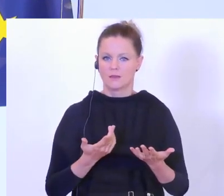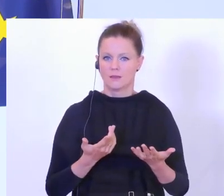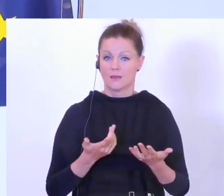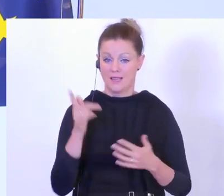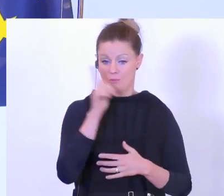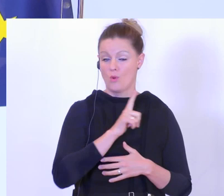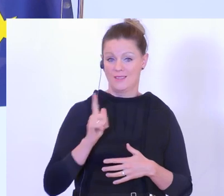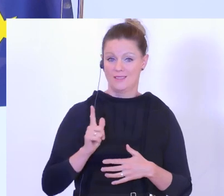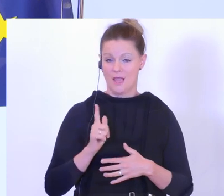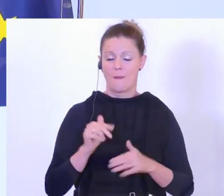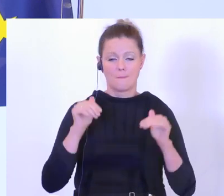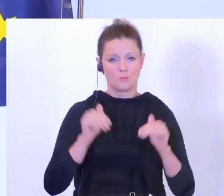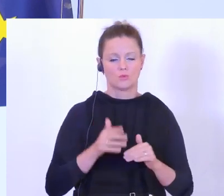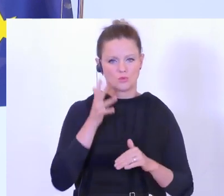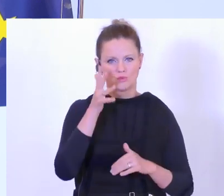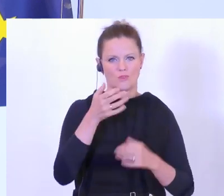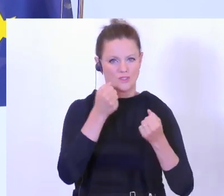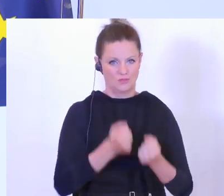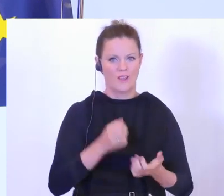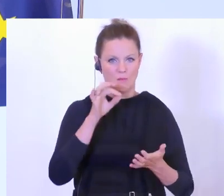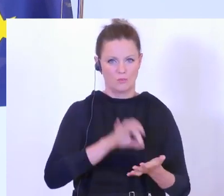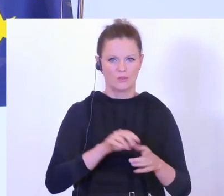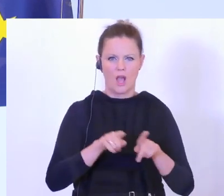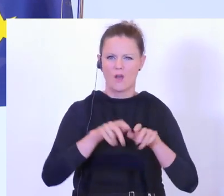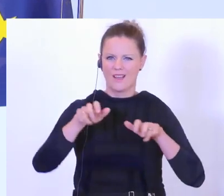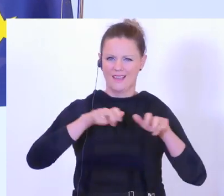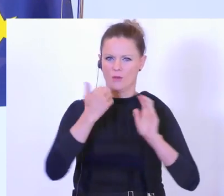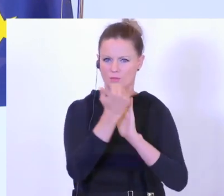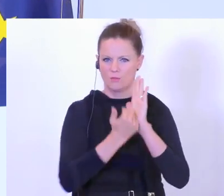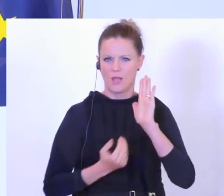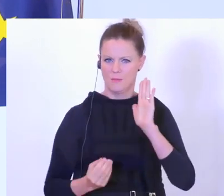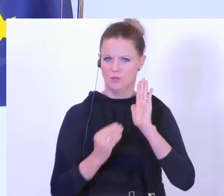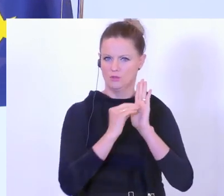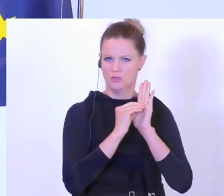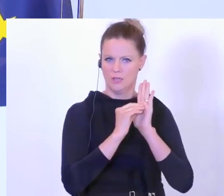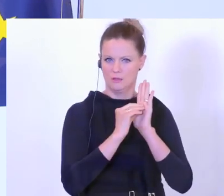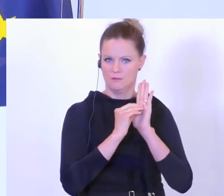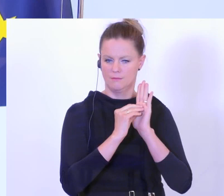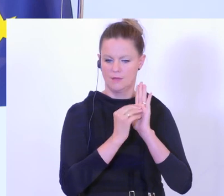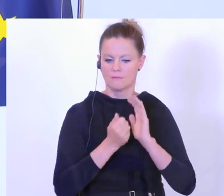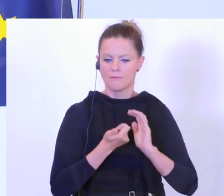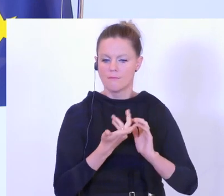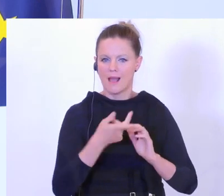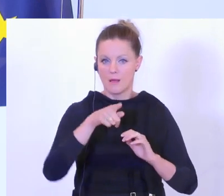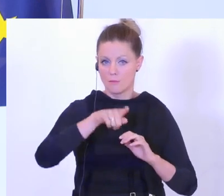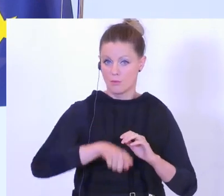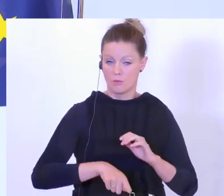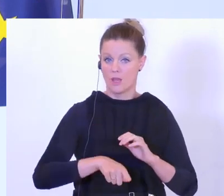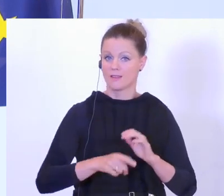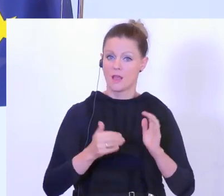Polizei einen Schwerpunkt zu setzen, steht auch so im Regierungsprogramm. Es sind in den nächsten Monaten hier enorme